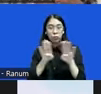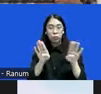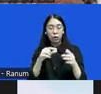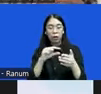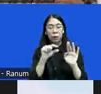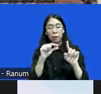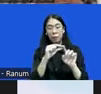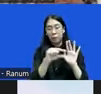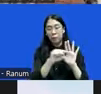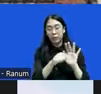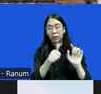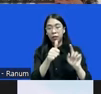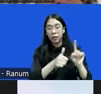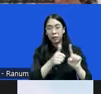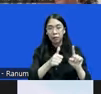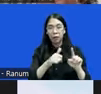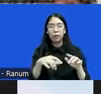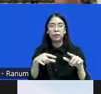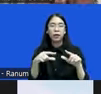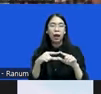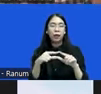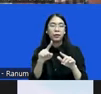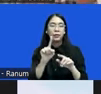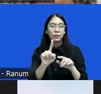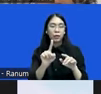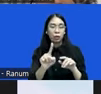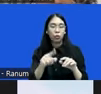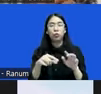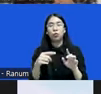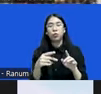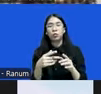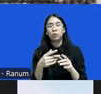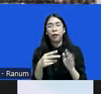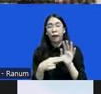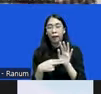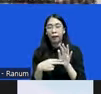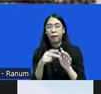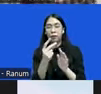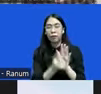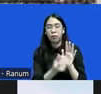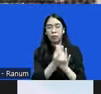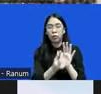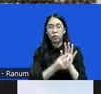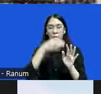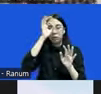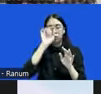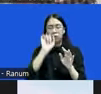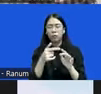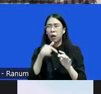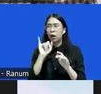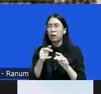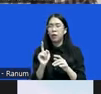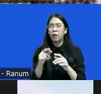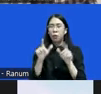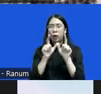air 1 huruf N, RUU Polri, kalau teman-teman belum akses, kalau saya tidak salah di website ICJR itu ada ya,